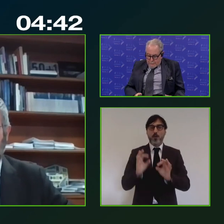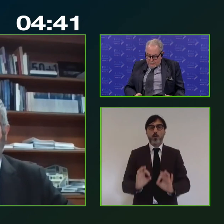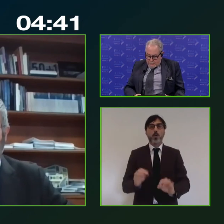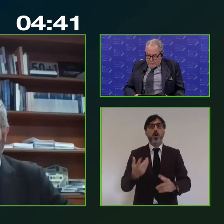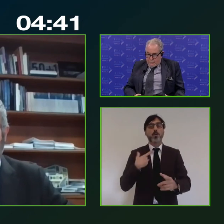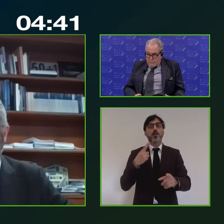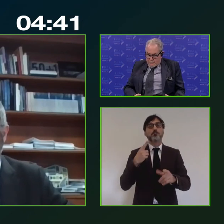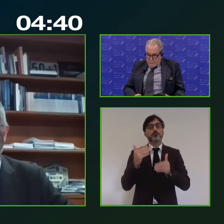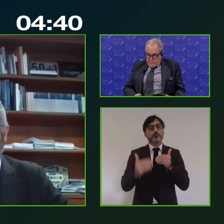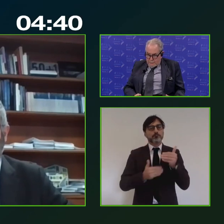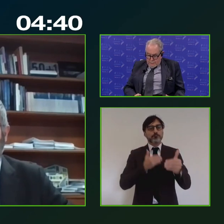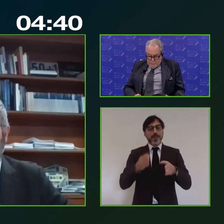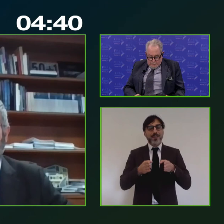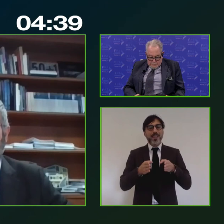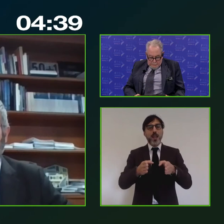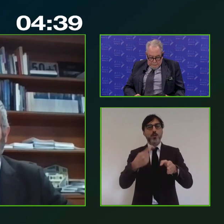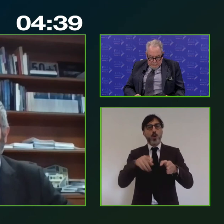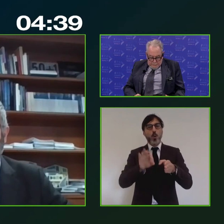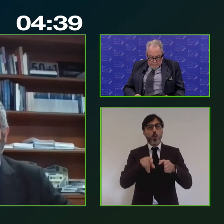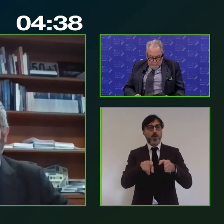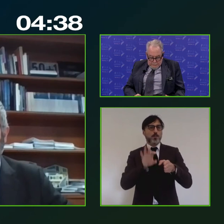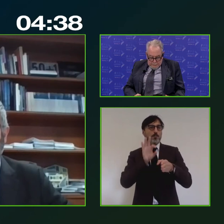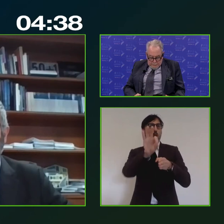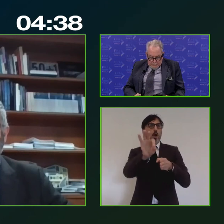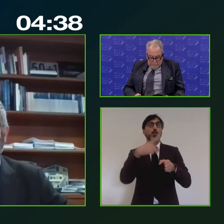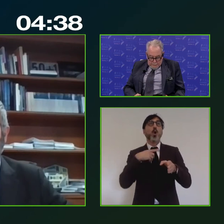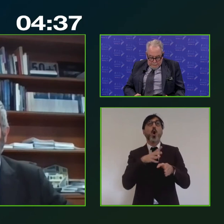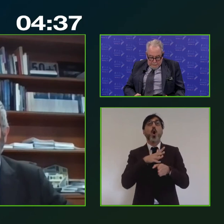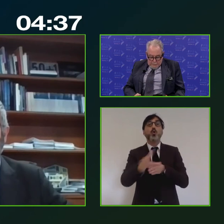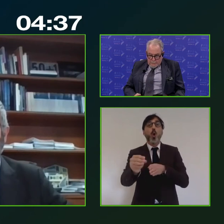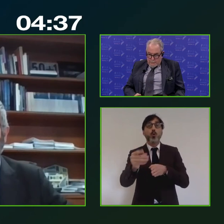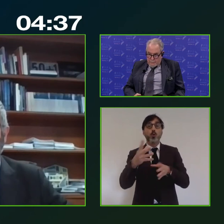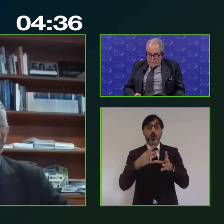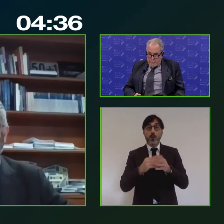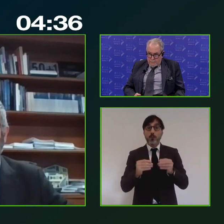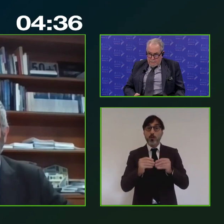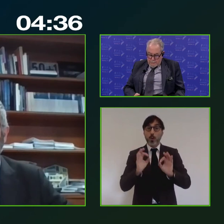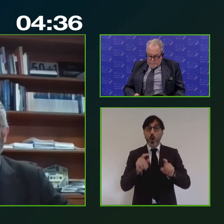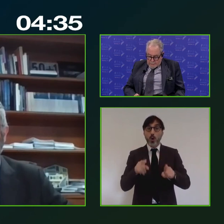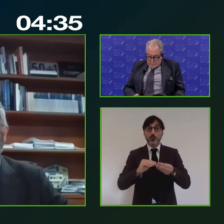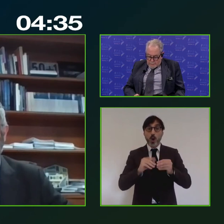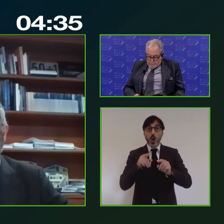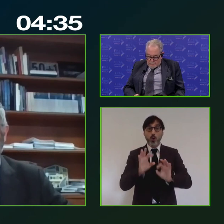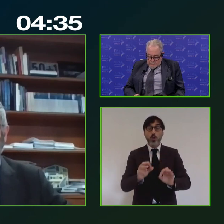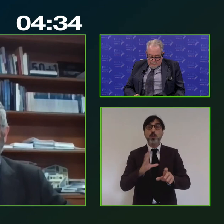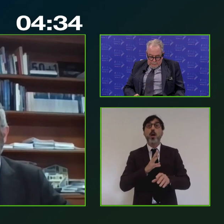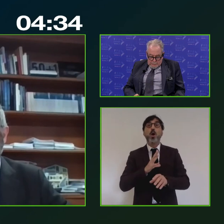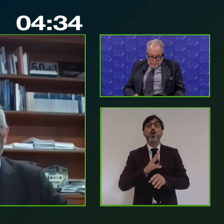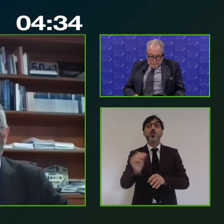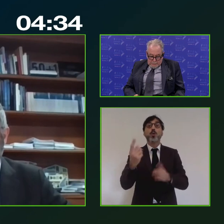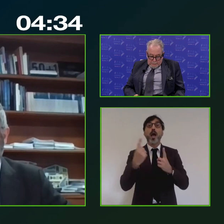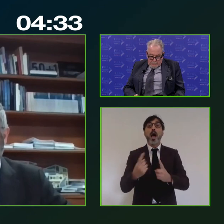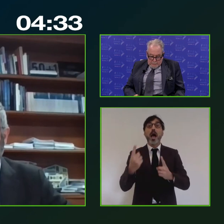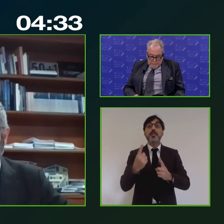altro incamminarci in questa direzione non posso dire che tutto sarà fatto in quel modo e che tutte le aspettative